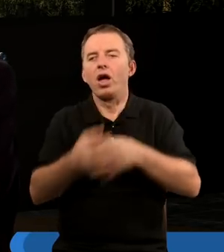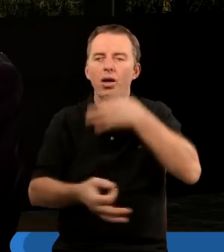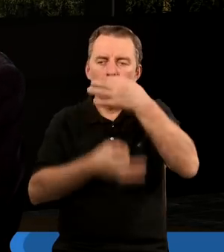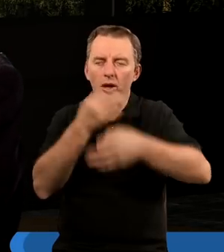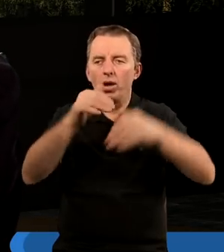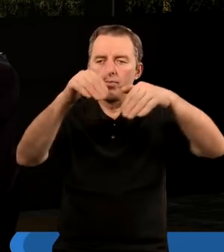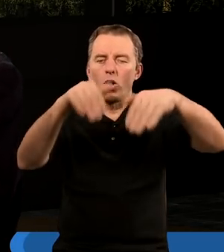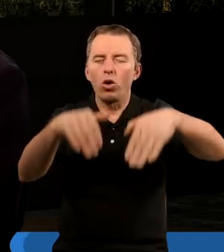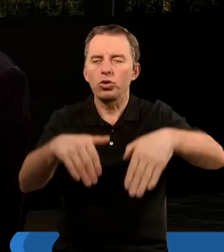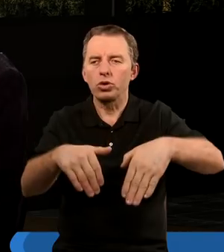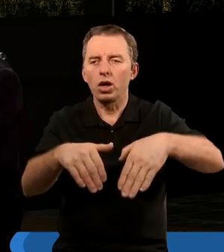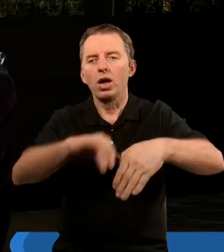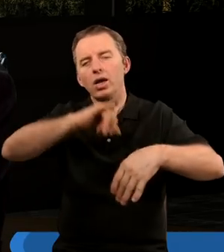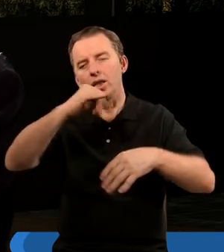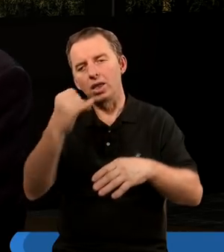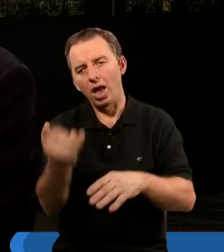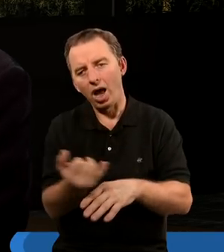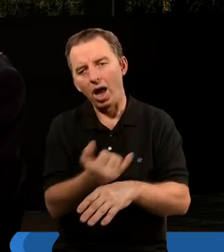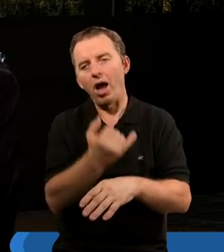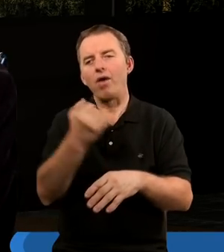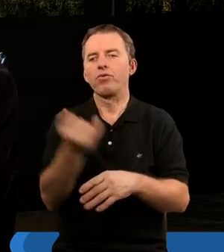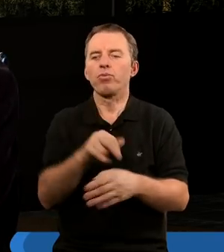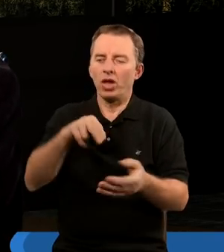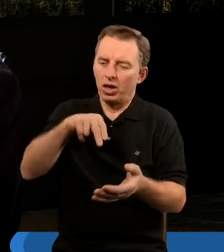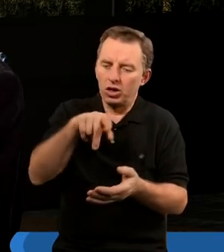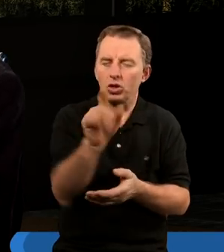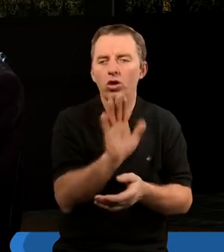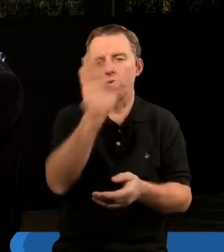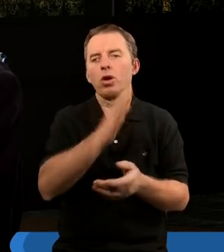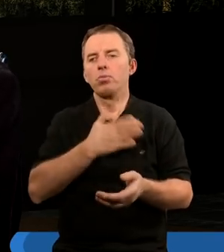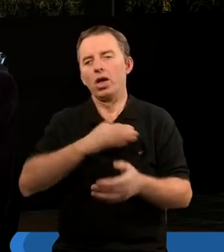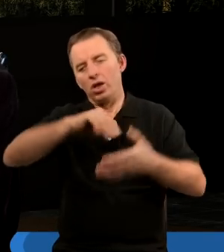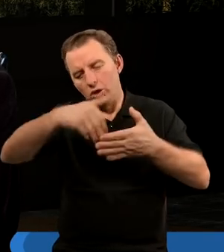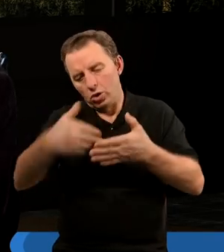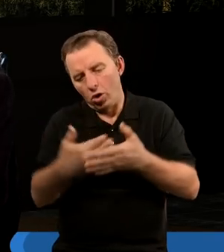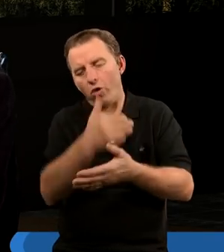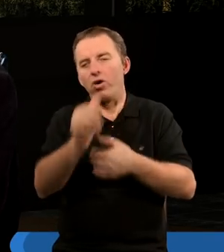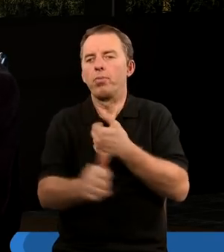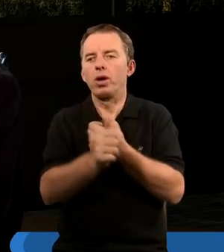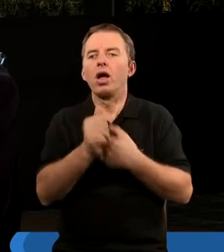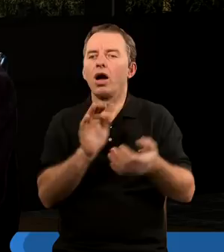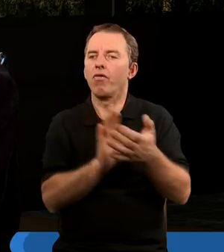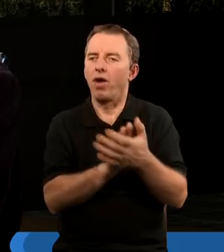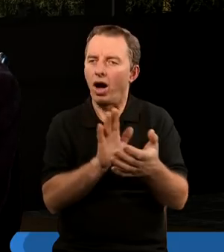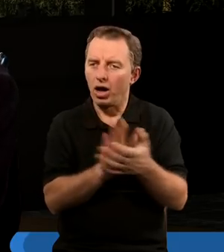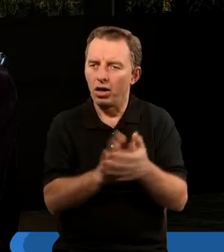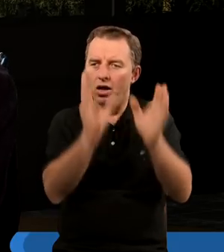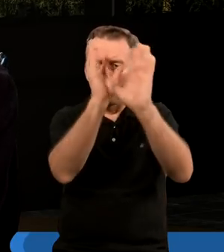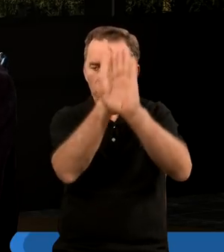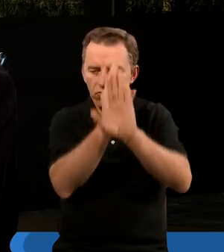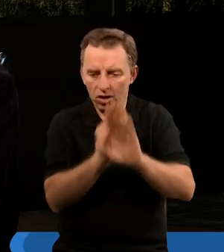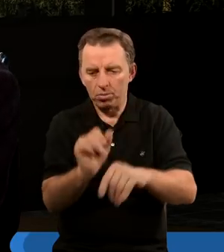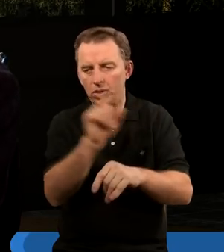Dlatego możemy zawsze, idąc z Bogiem, mieć nowe powody, aby Go chwalić i